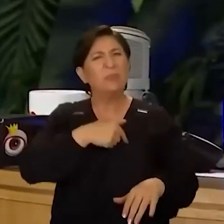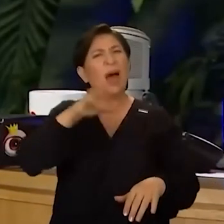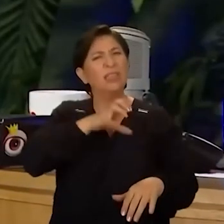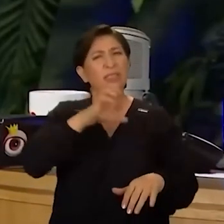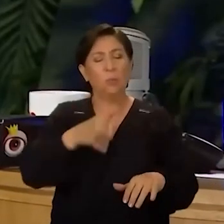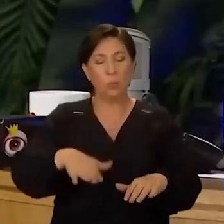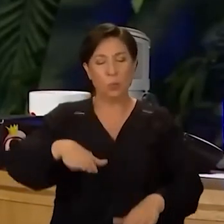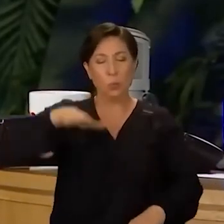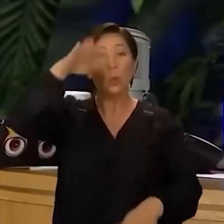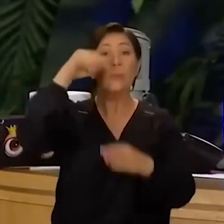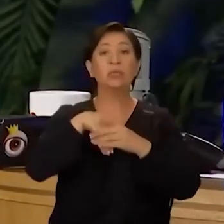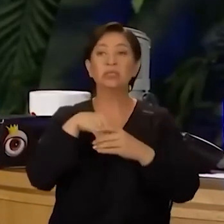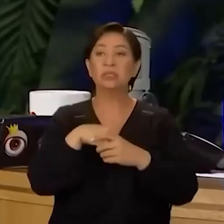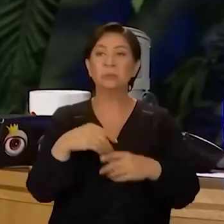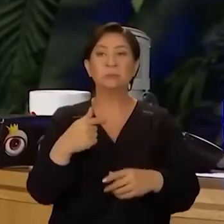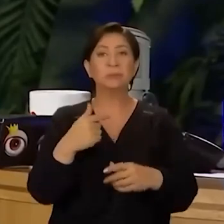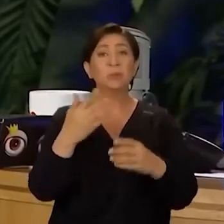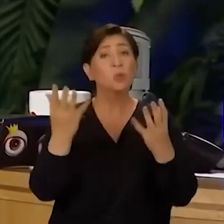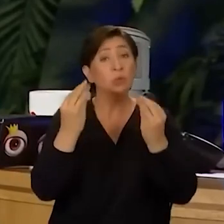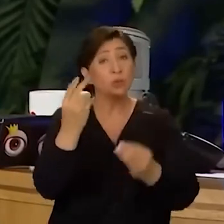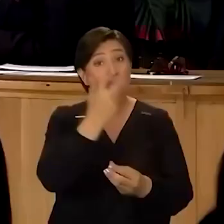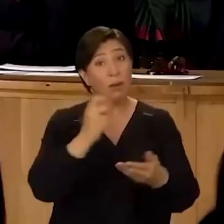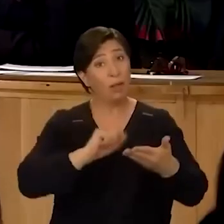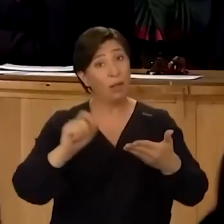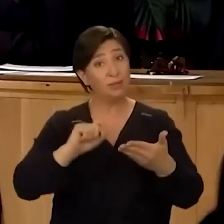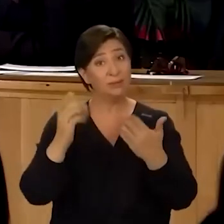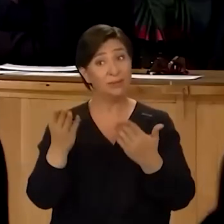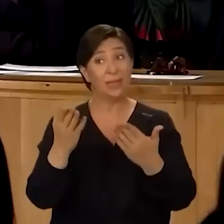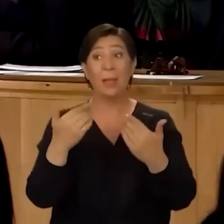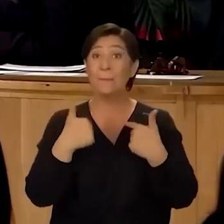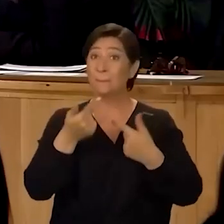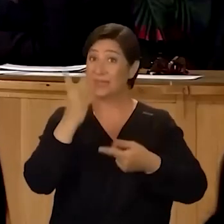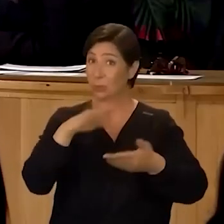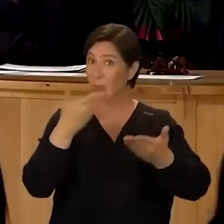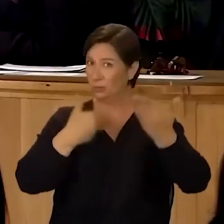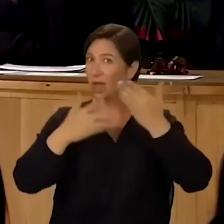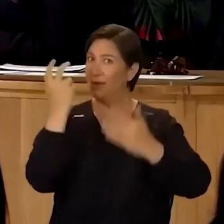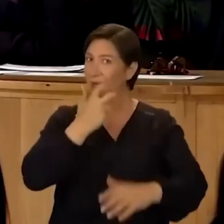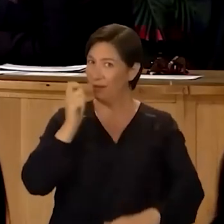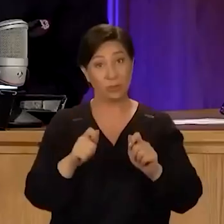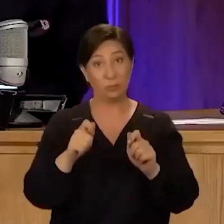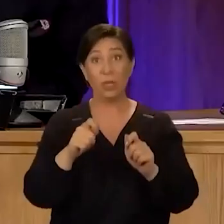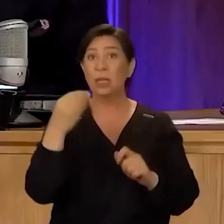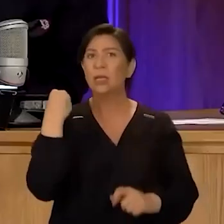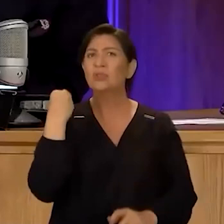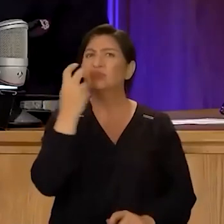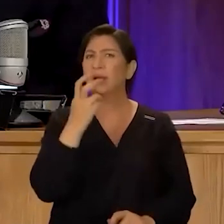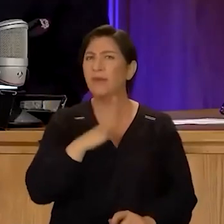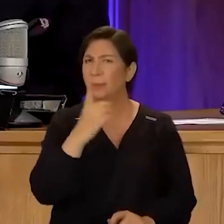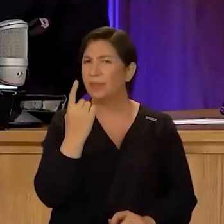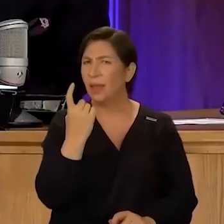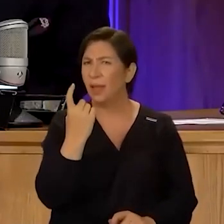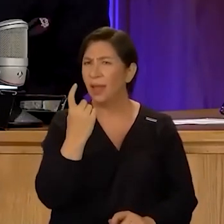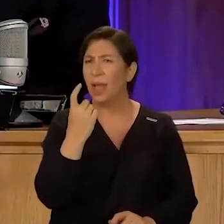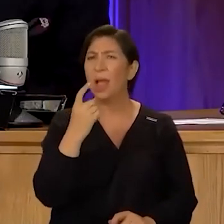büyüttüğü için ben de… Çok güzel şarkılar yaptın. Çok teşekkür ederim. Bize birazdan söyleyeceksin değil mi onları? Söyleyeceğim. Yeni şarkı da var bir tane.